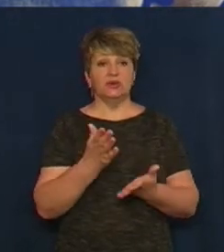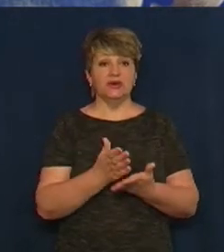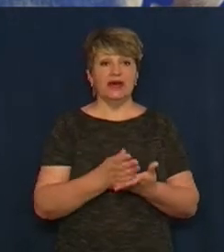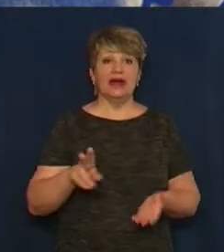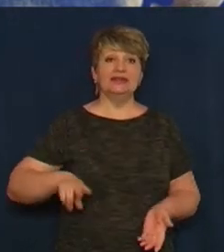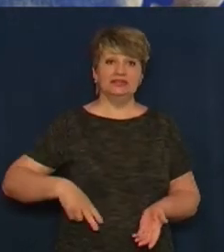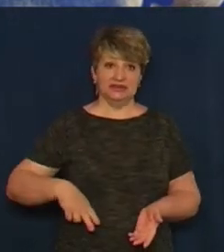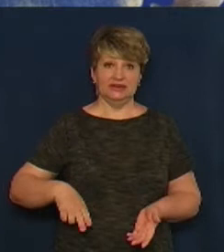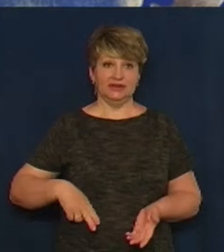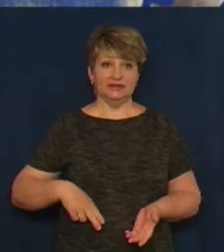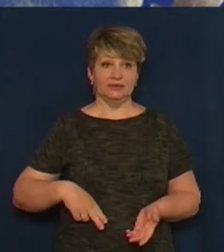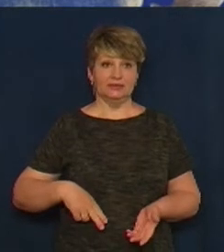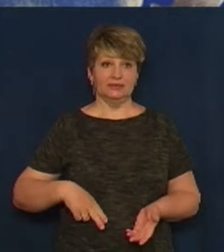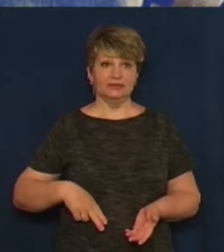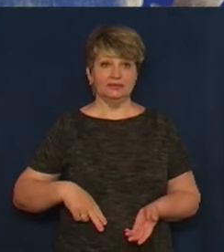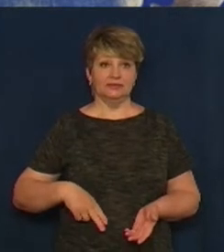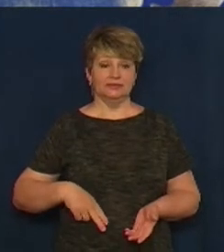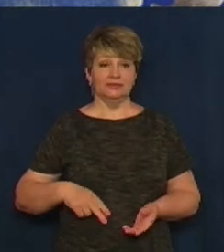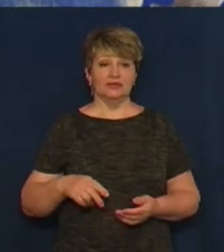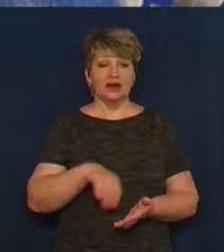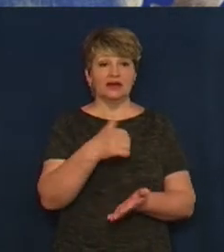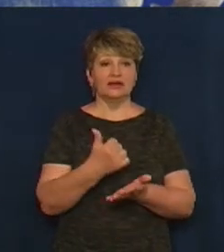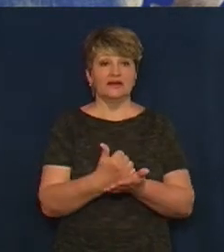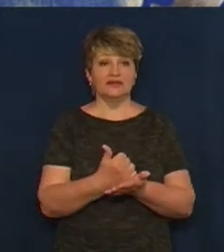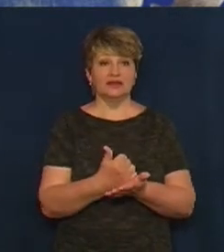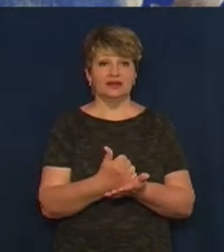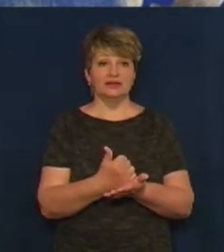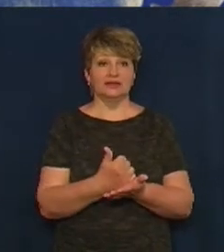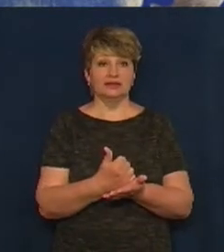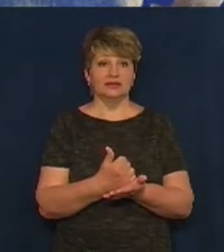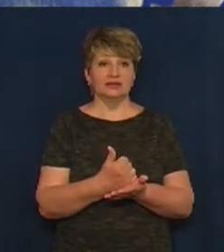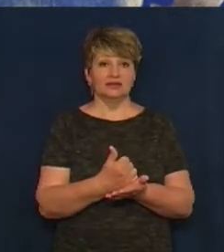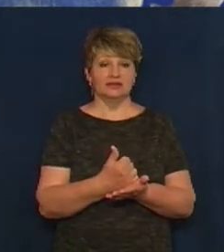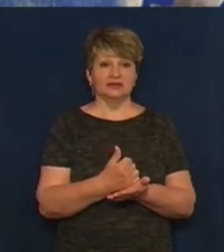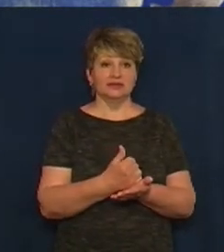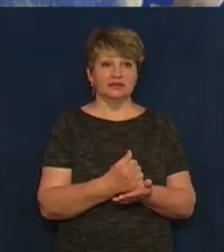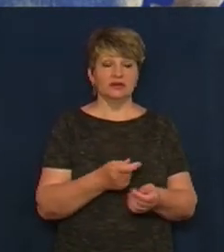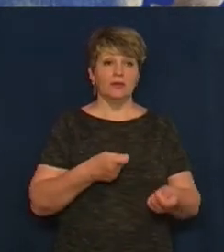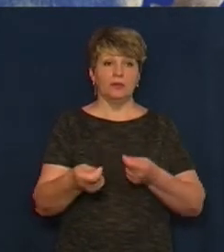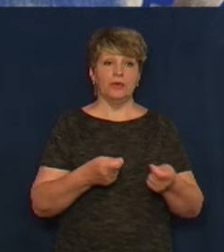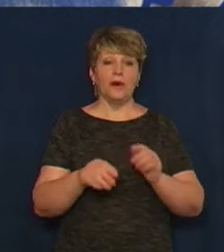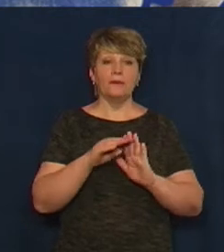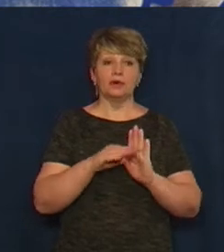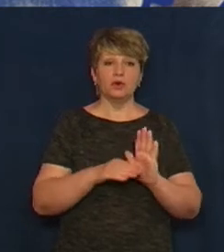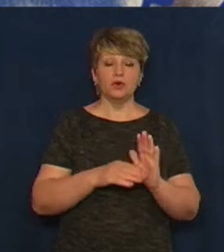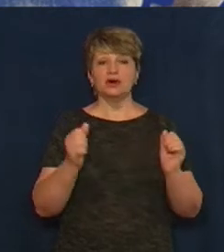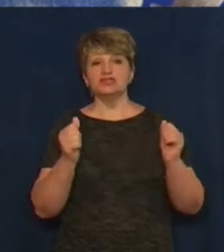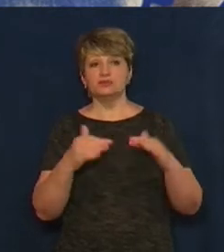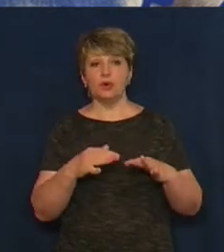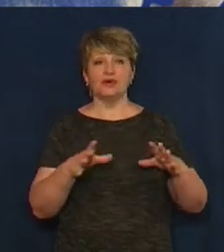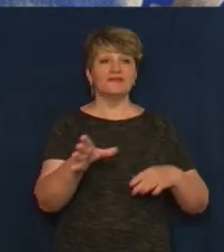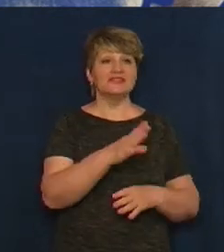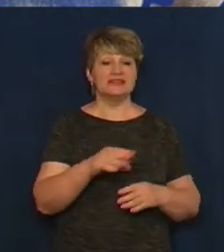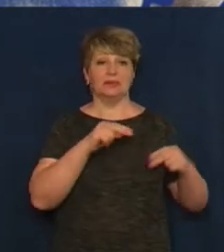Єгупця, одним із фігурантів, сідороком Константином Миколаївичем, протоколів загальних зборів саме цих працівників.